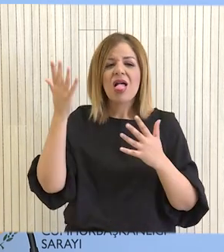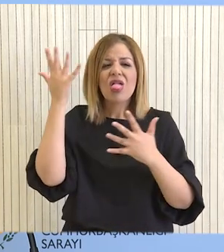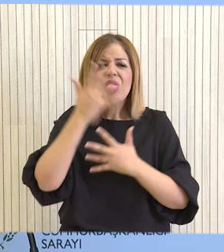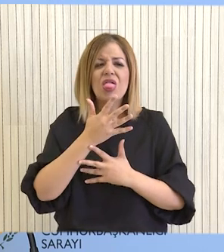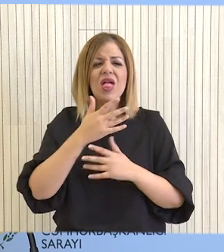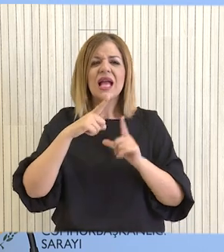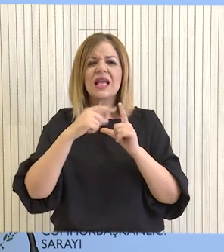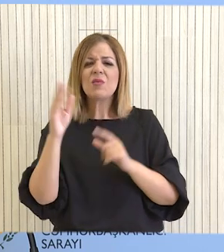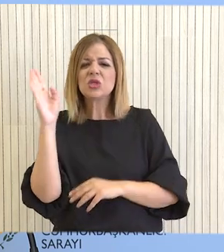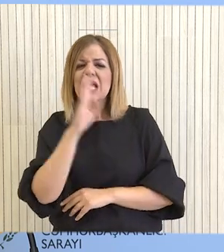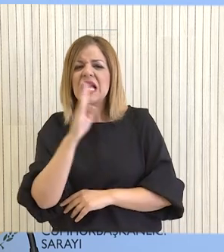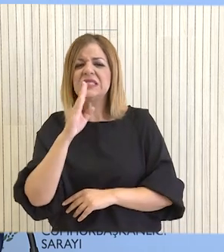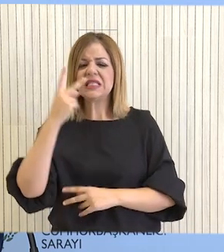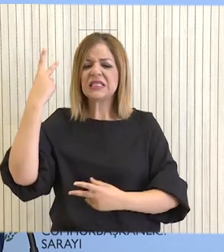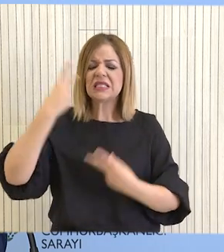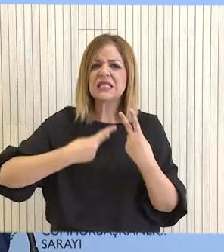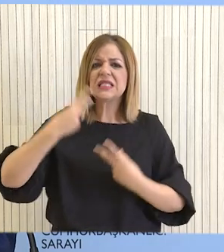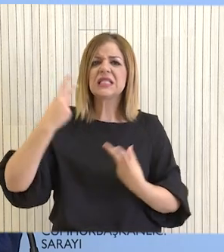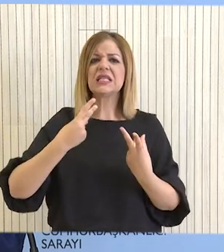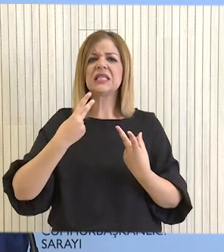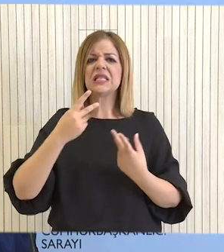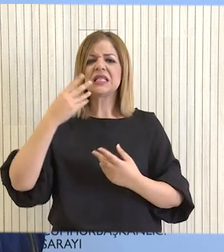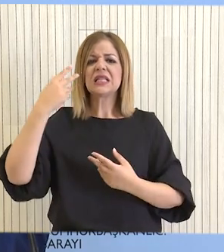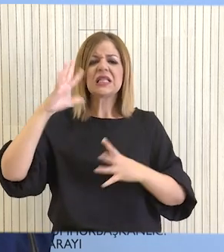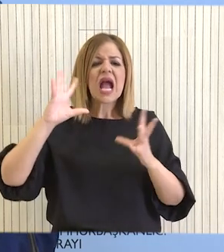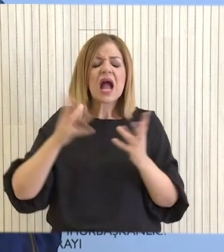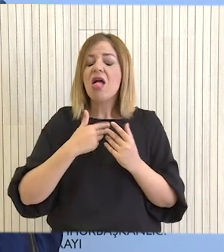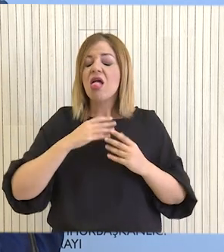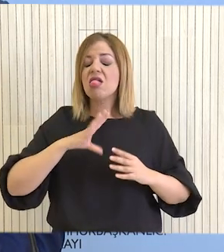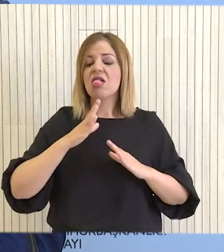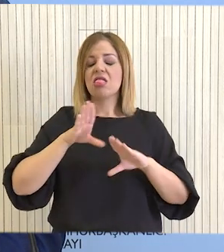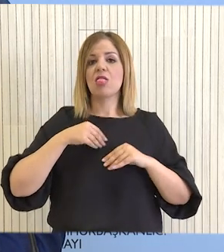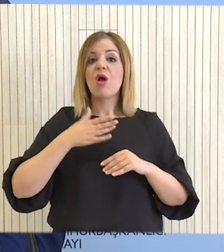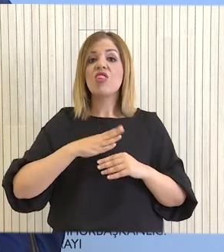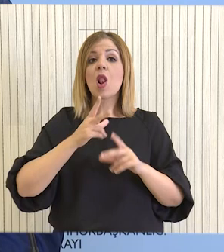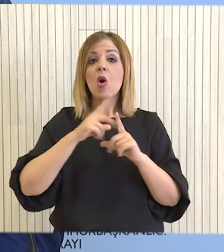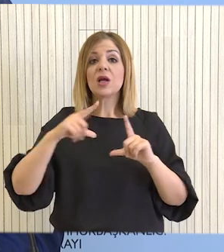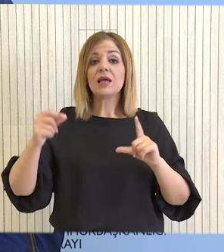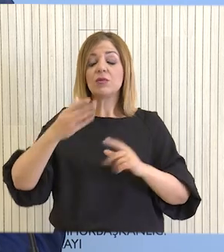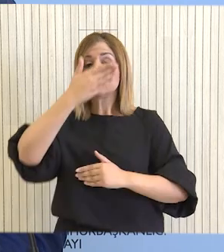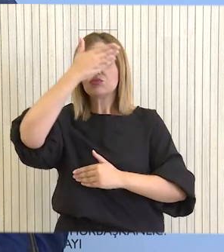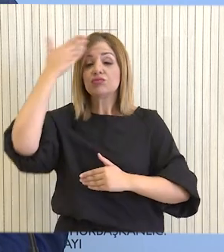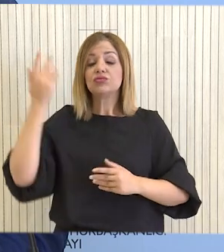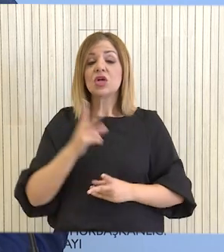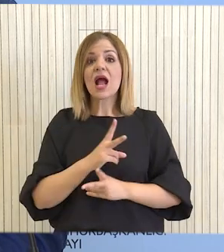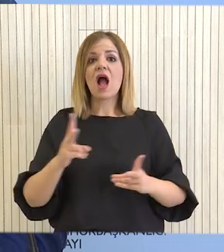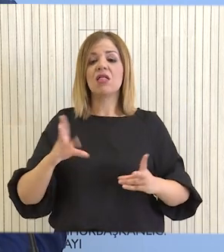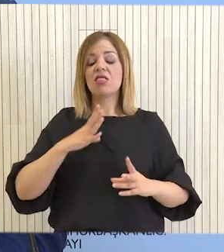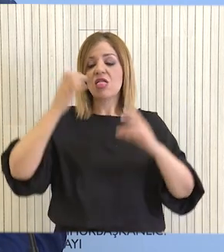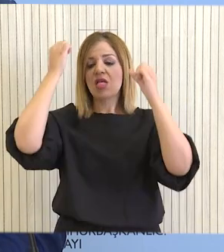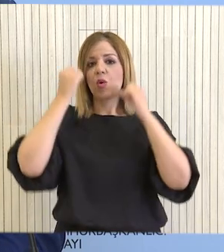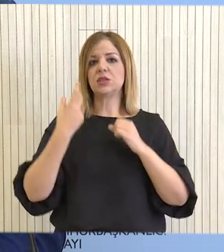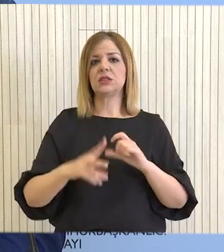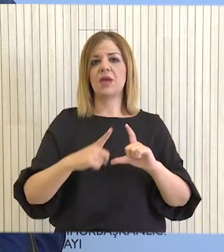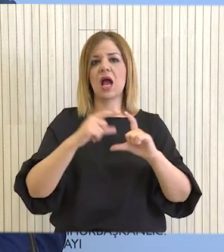όνομα της χώρας μας με την όποια, αν θέλετε, πιθανή ενδεχόμενη ζημιά αυτή μπορεί να επιφέρει